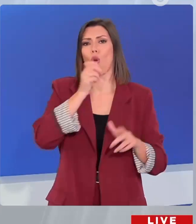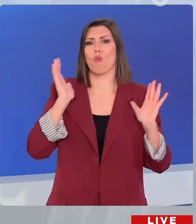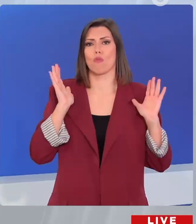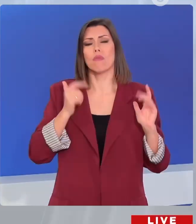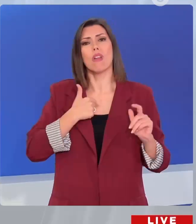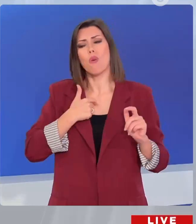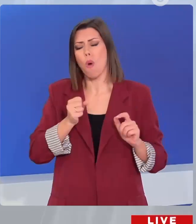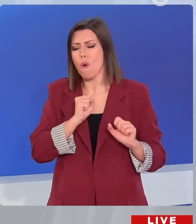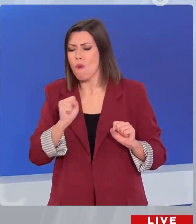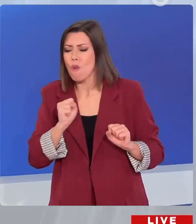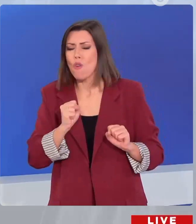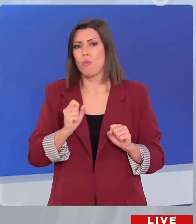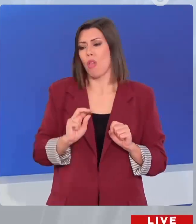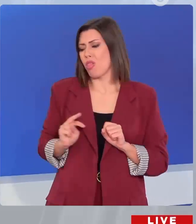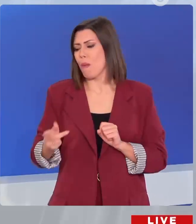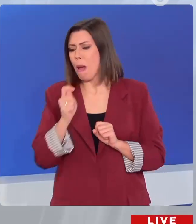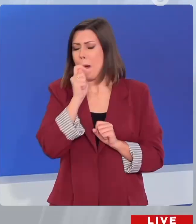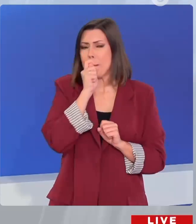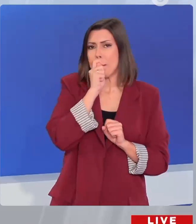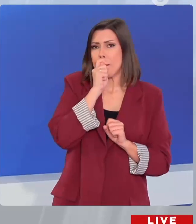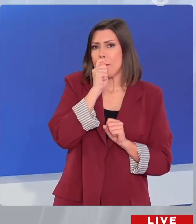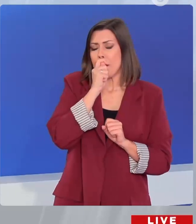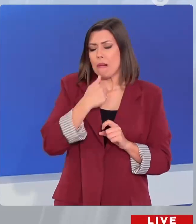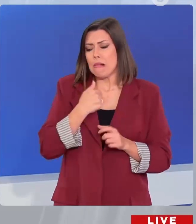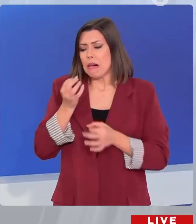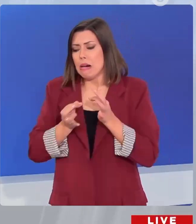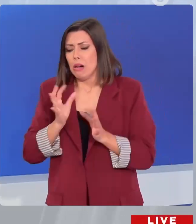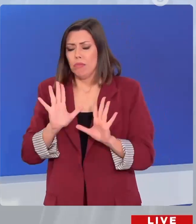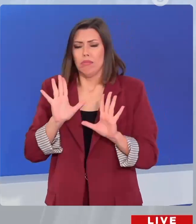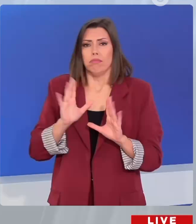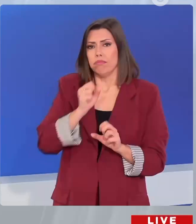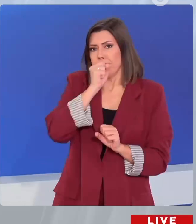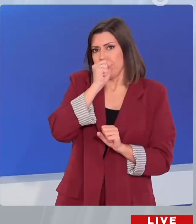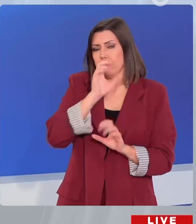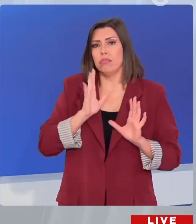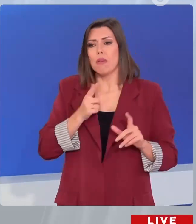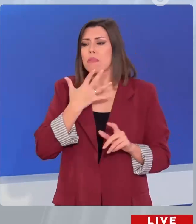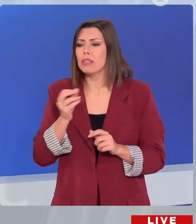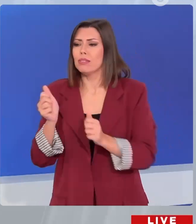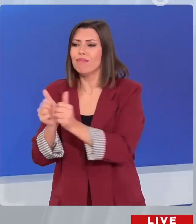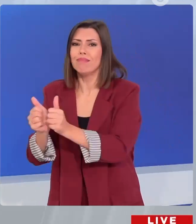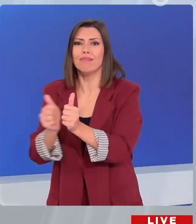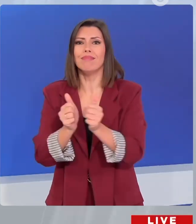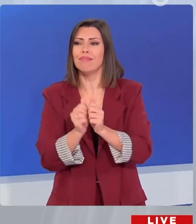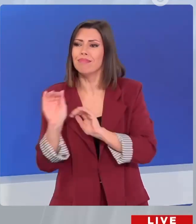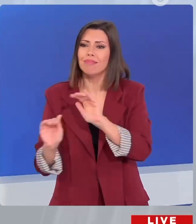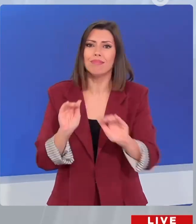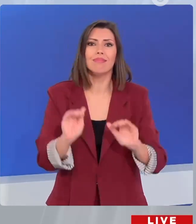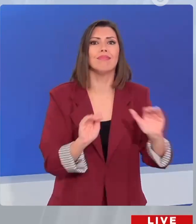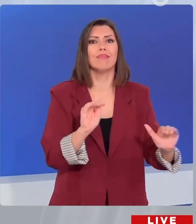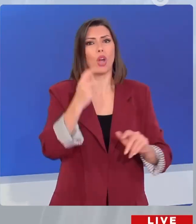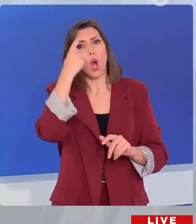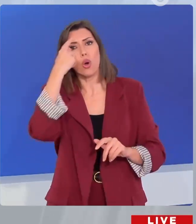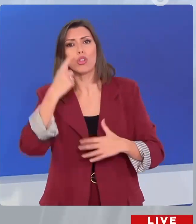να μιλήσω στον διπρανό μου. Φοβόμουν να φλερτάρω την κυρία Τάδε. Φοβόμουν να πω τη δνόμη μου